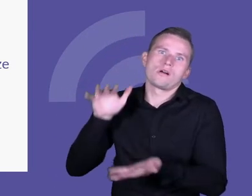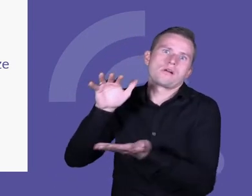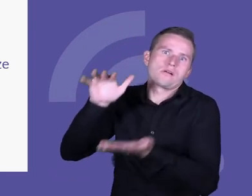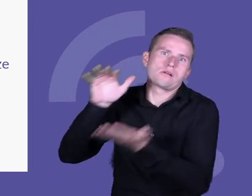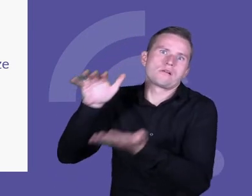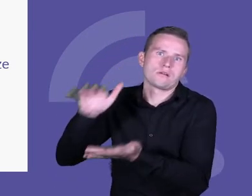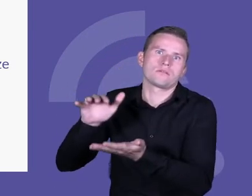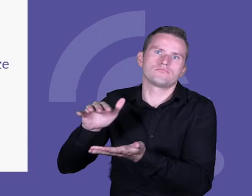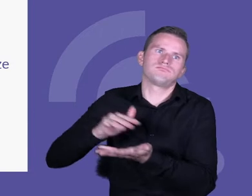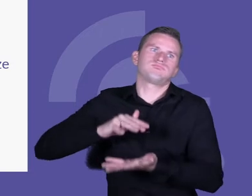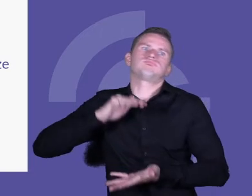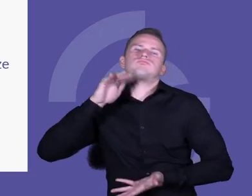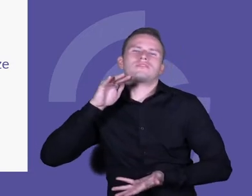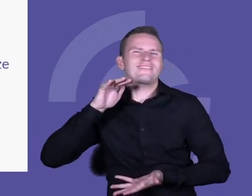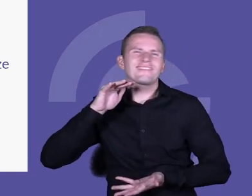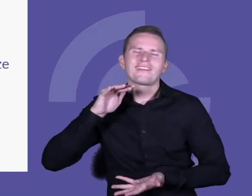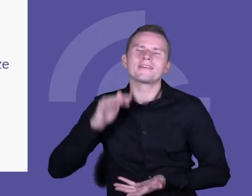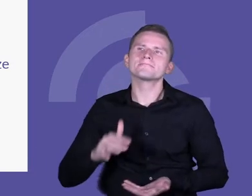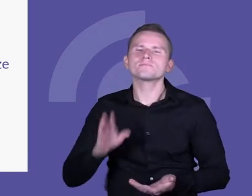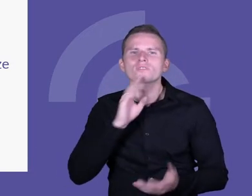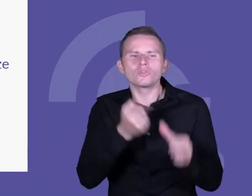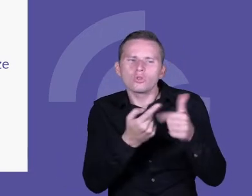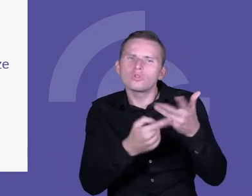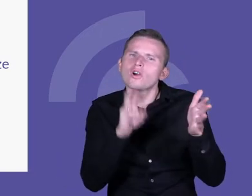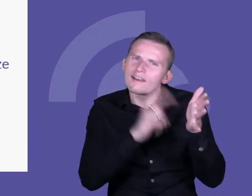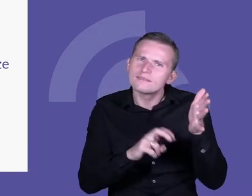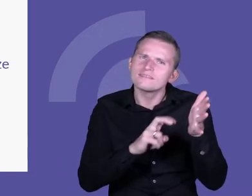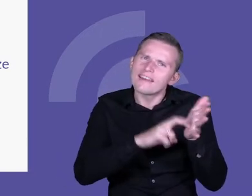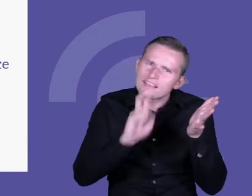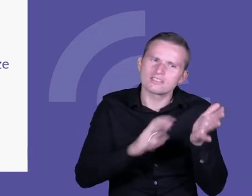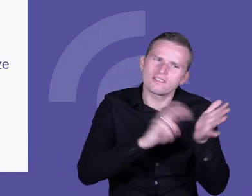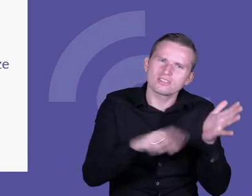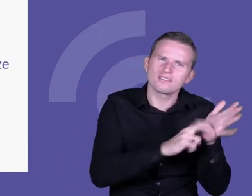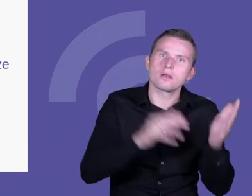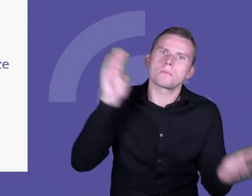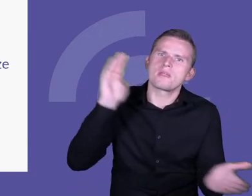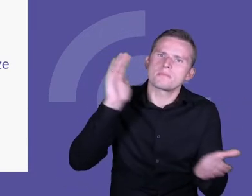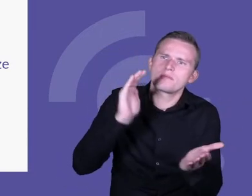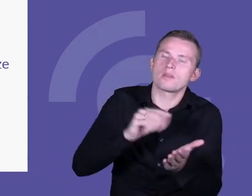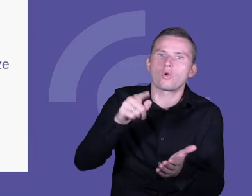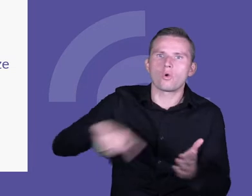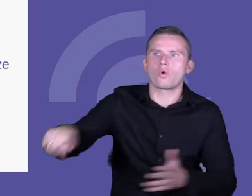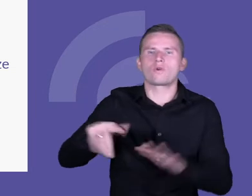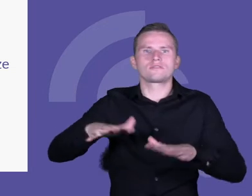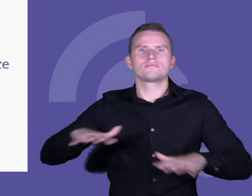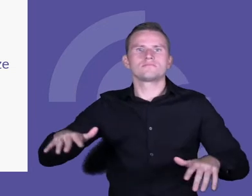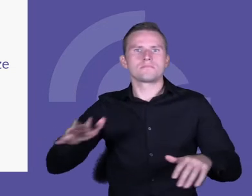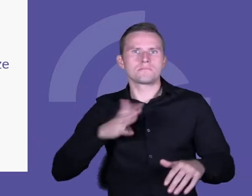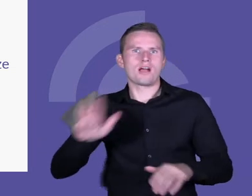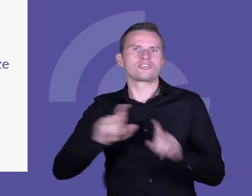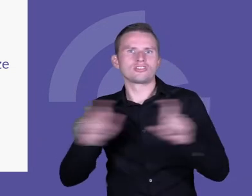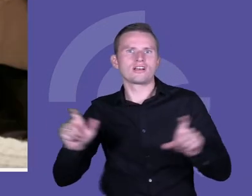uwolnić tą przestrzeń do eksperymentowania i do wspólnej pracy projektowej.